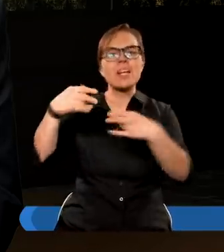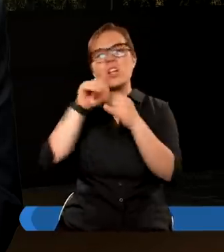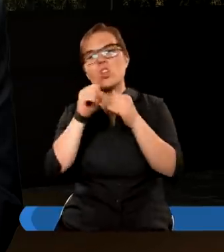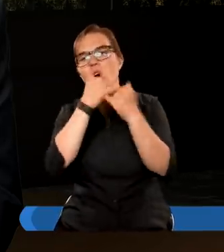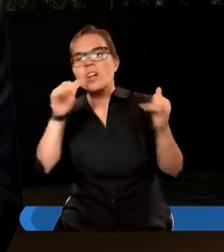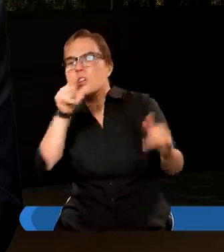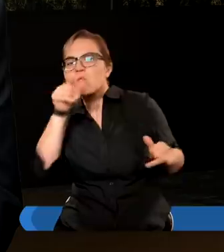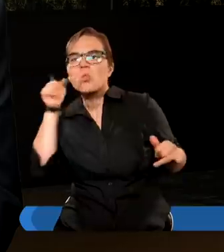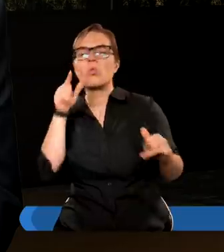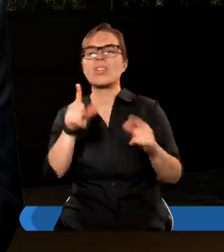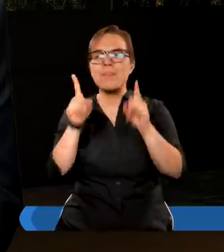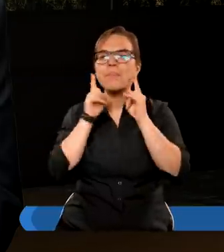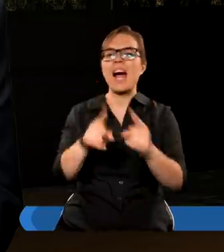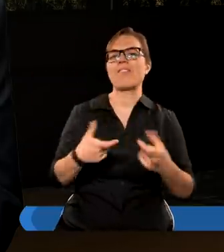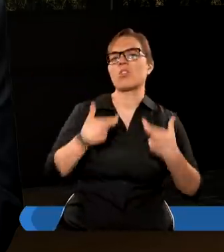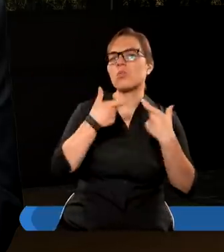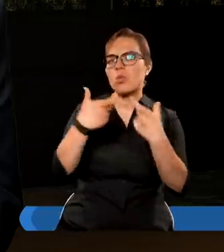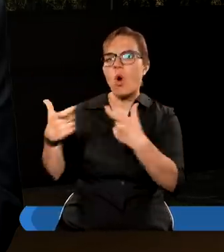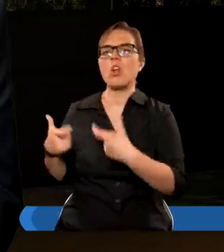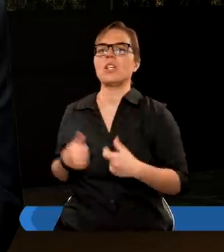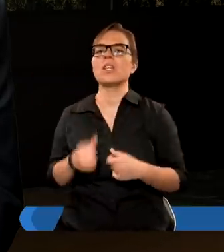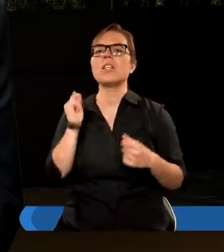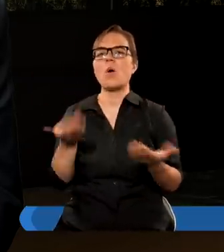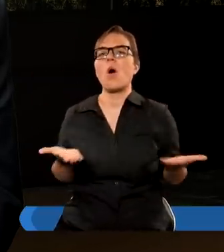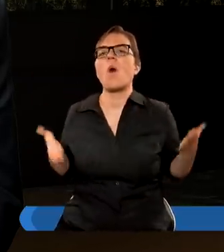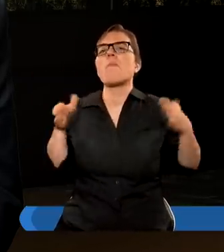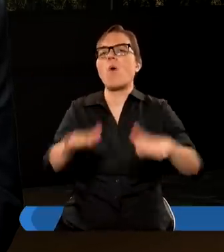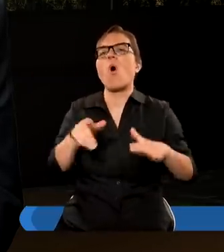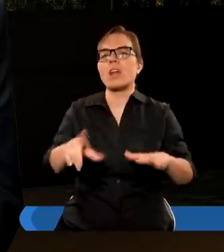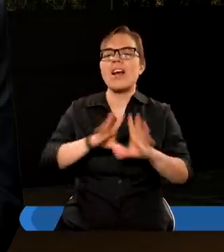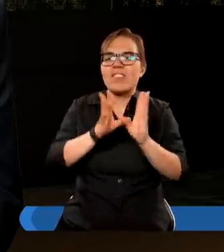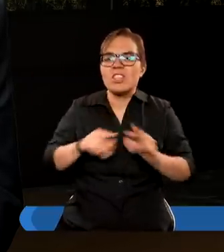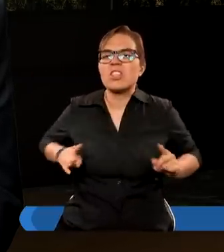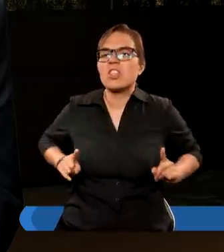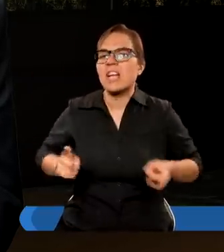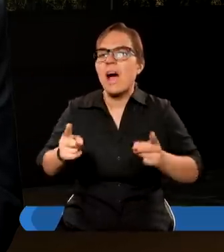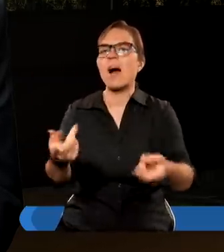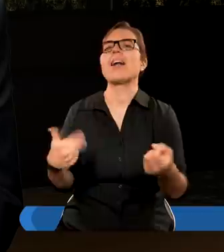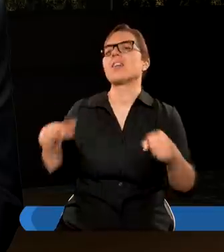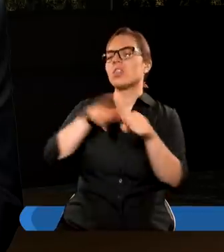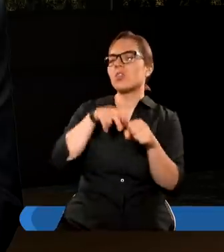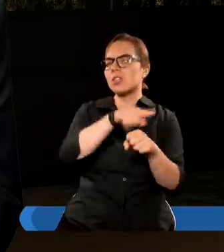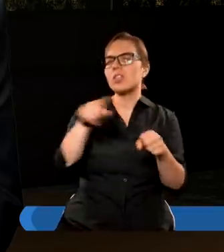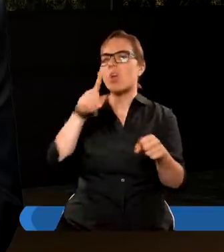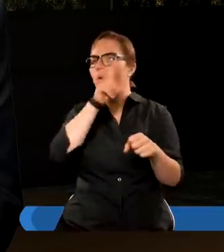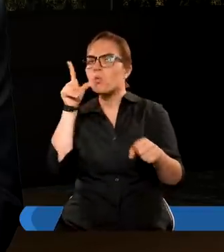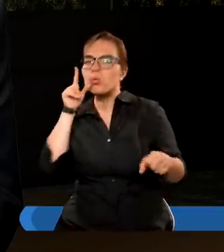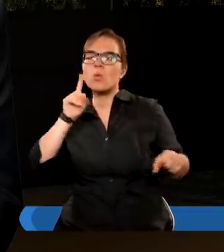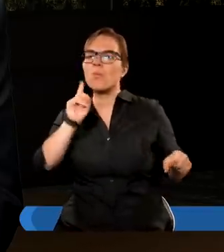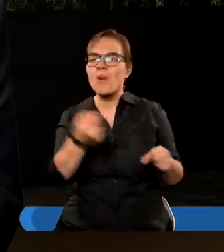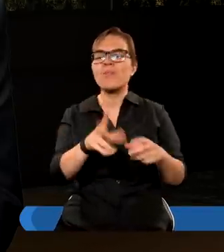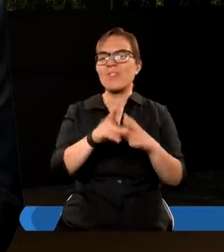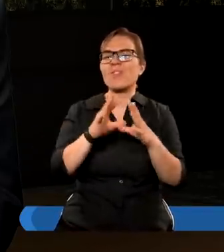i ogłaszać tą prawdę. Powłogosław Boże te wszystkie działania, tych wszystkich, którzy tę rolę posłańców